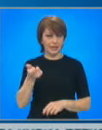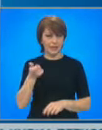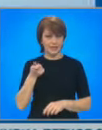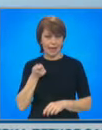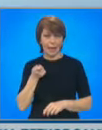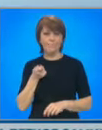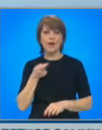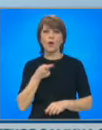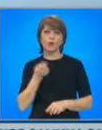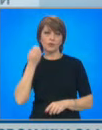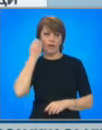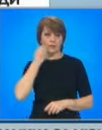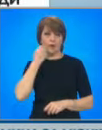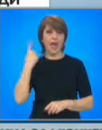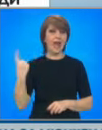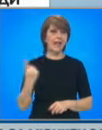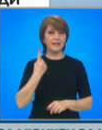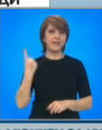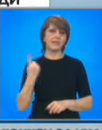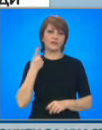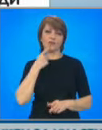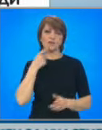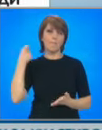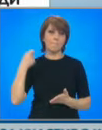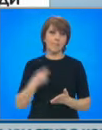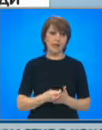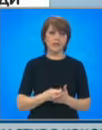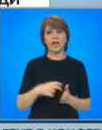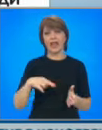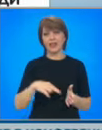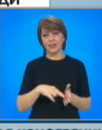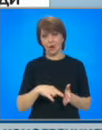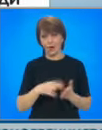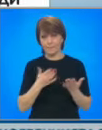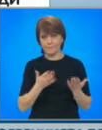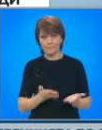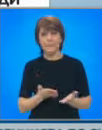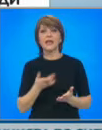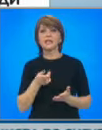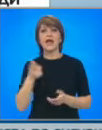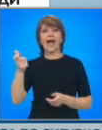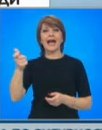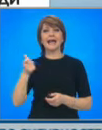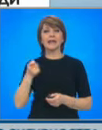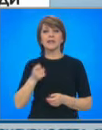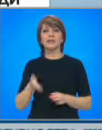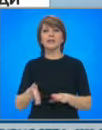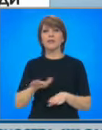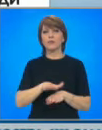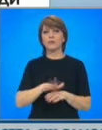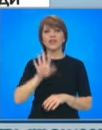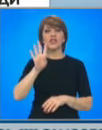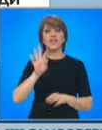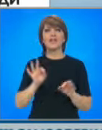хиляди лева, който да използват единствено за заплащане на сметките за електроенергия. С кредита ще се покриват до 4 фактури за тази